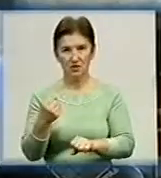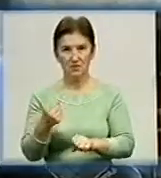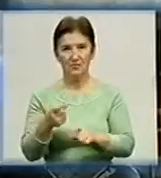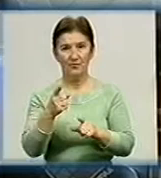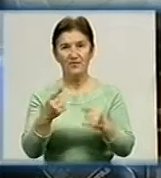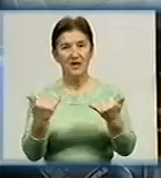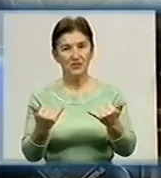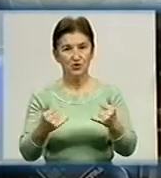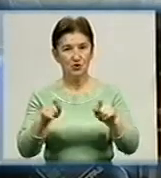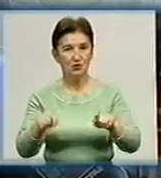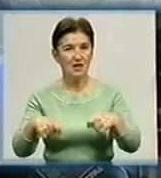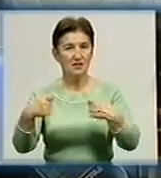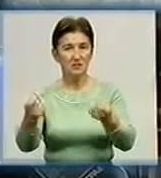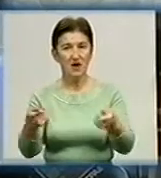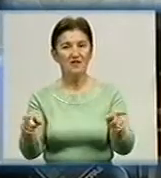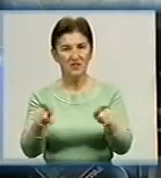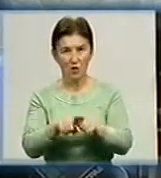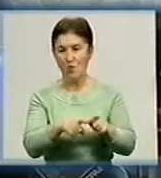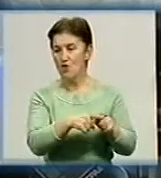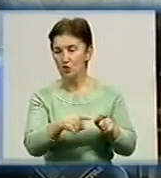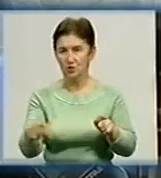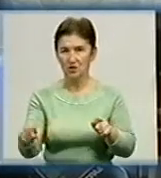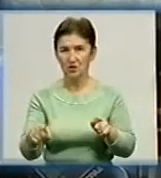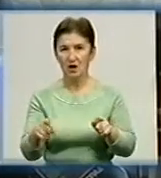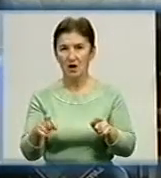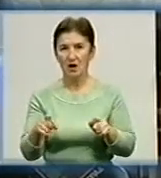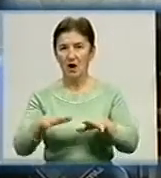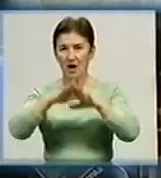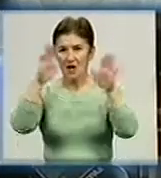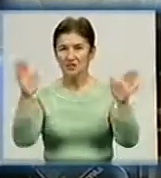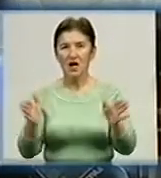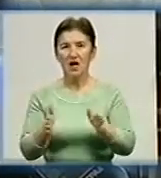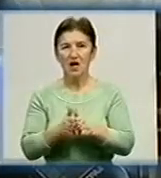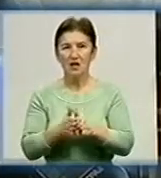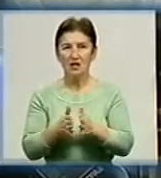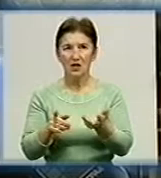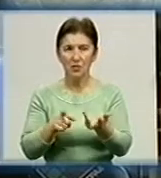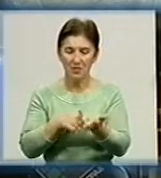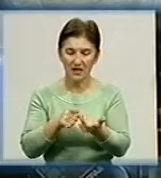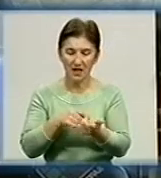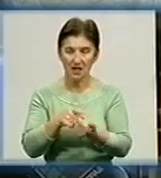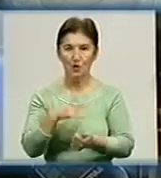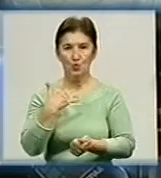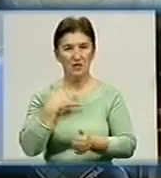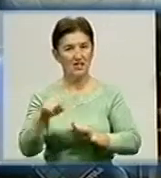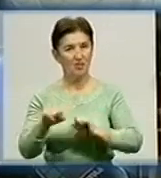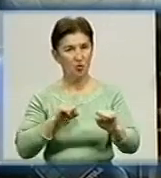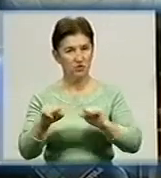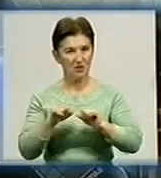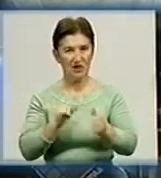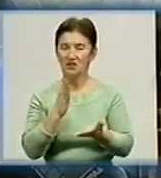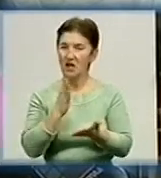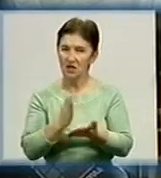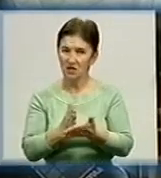інформацію в такому розрізі, як в новинах. Загальний перелік у нас в управлінні є, кожен